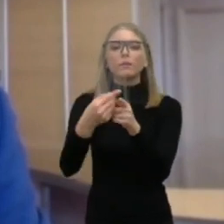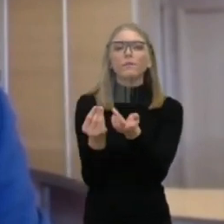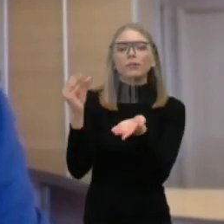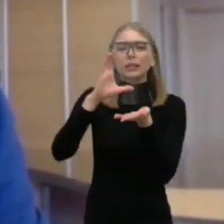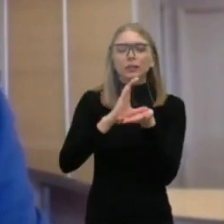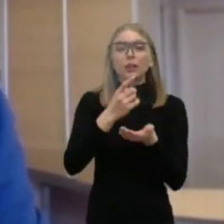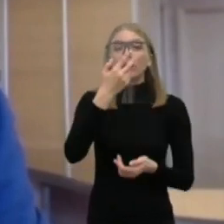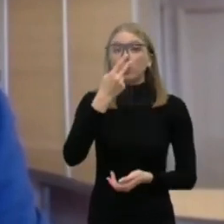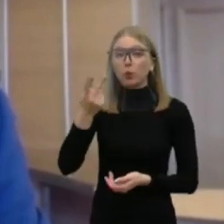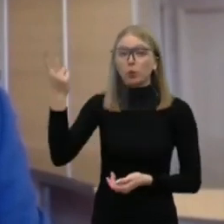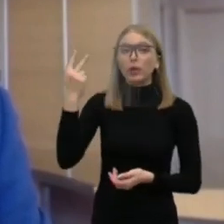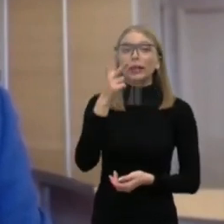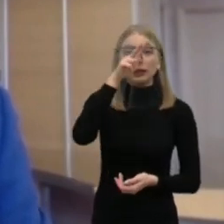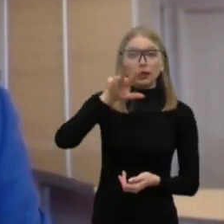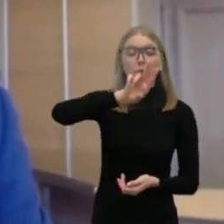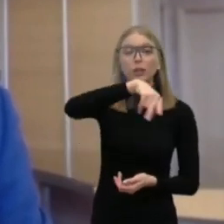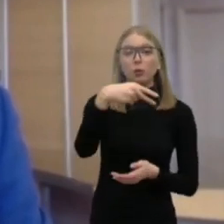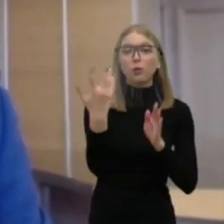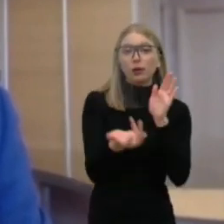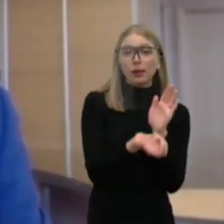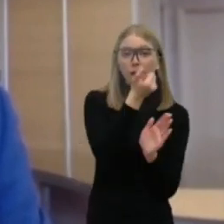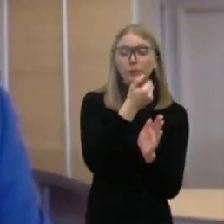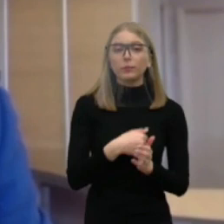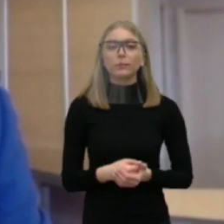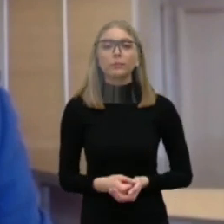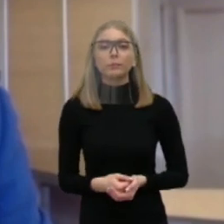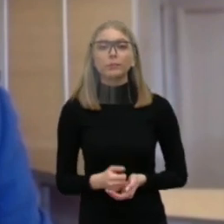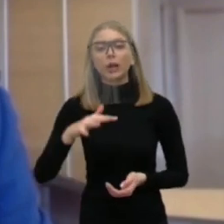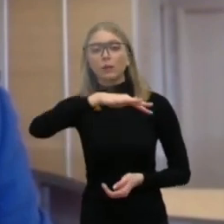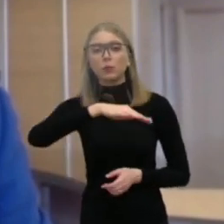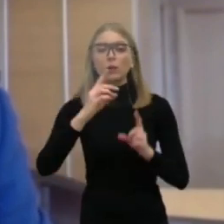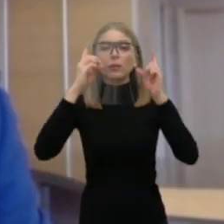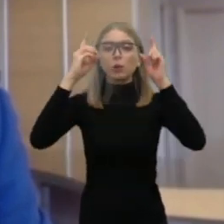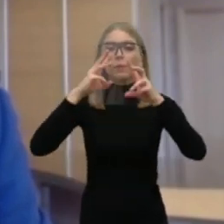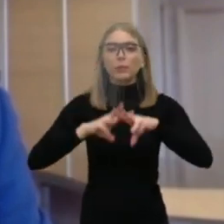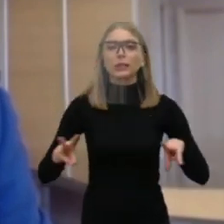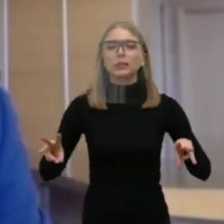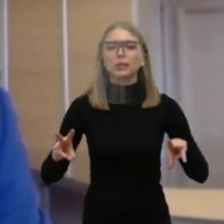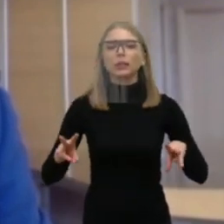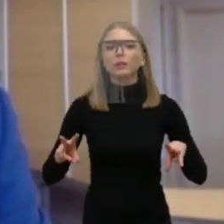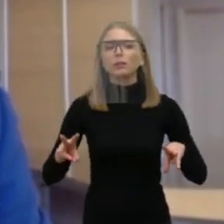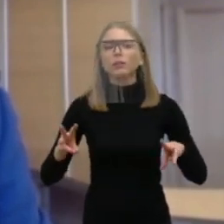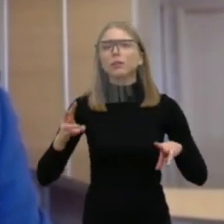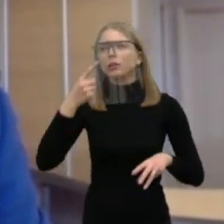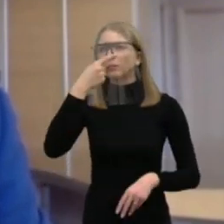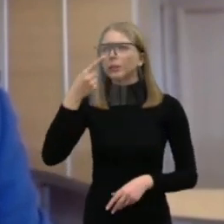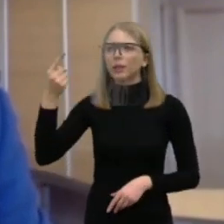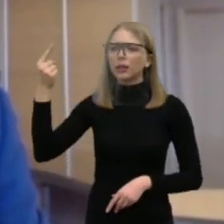milijonus papildomai, gaut iš visąją aplinkos ministeriją pernį metais,